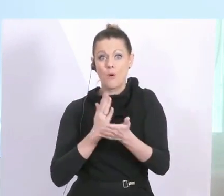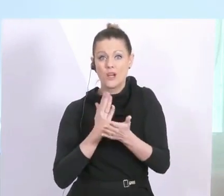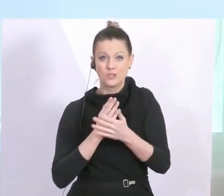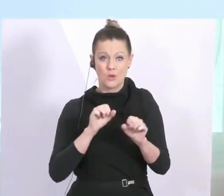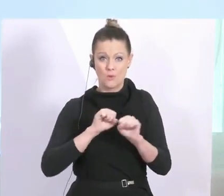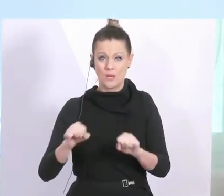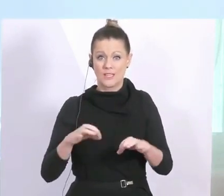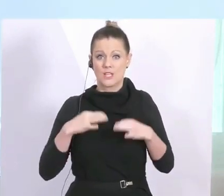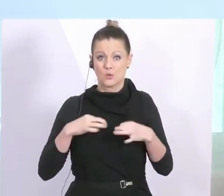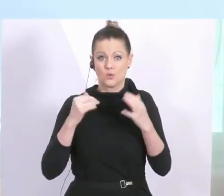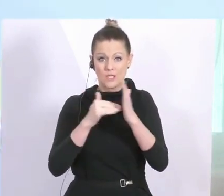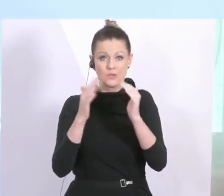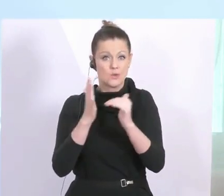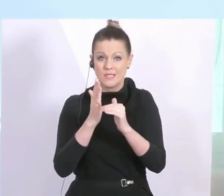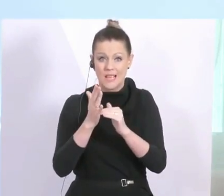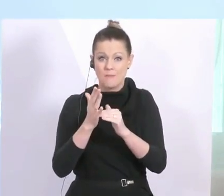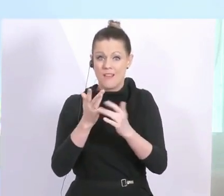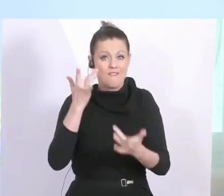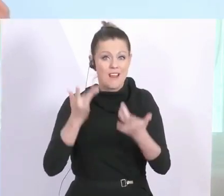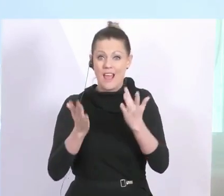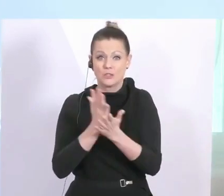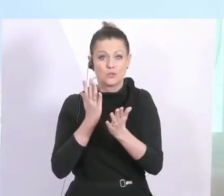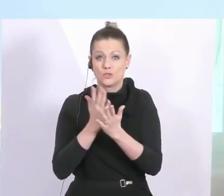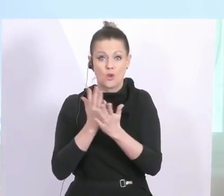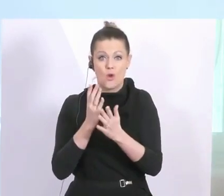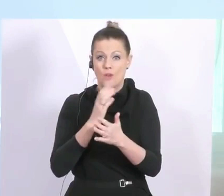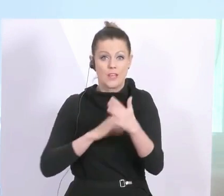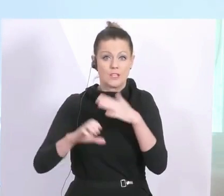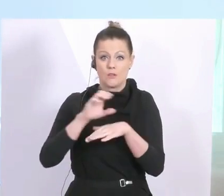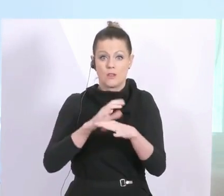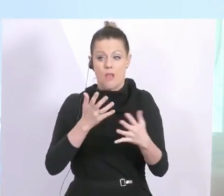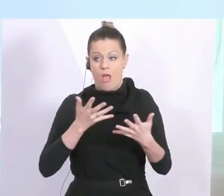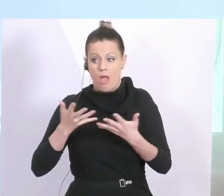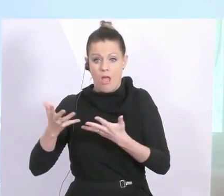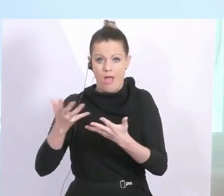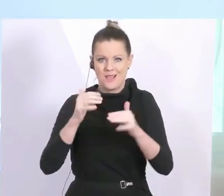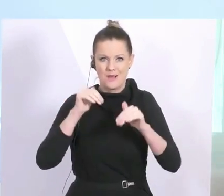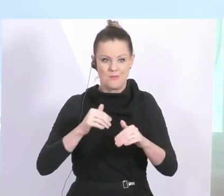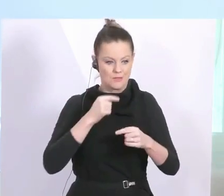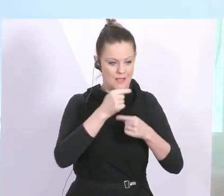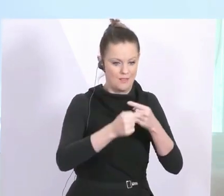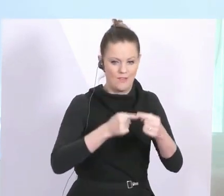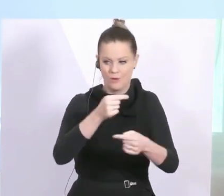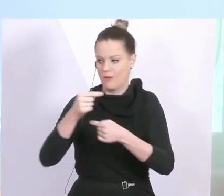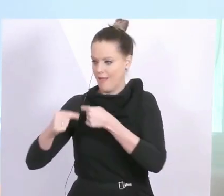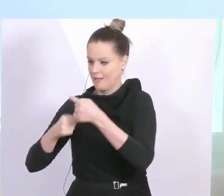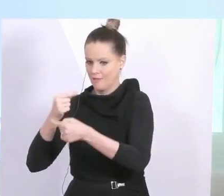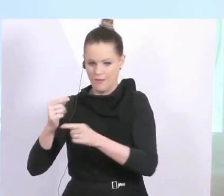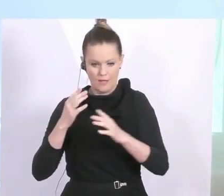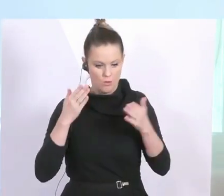des Gesundheitssystems sprengen. Also, wir haben hier zwei Entwicklungen zu betrachten und wir müssen mit dieser